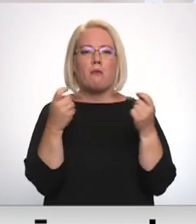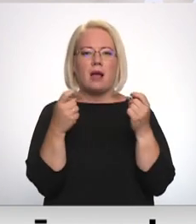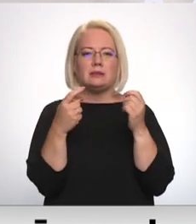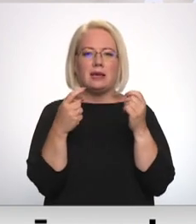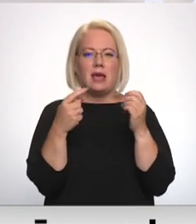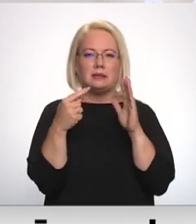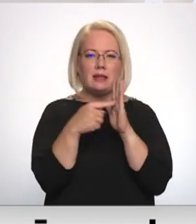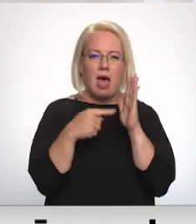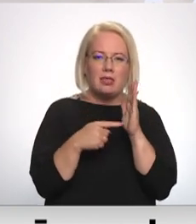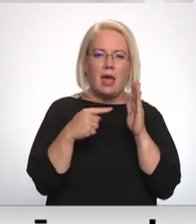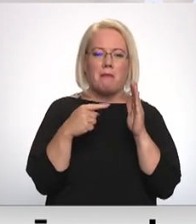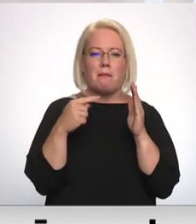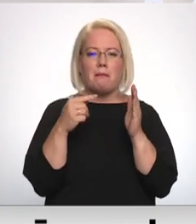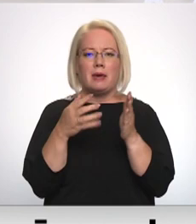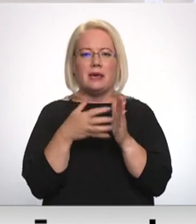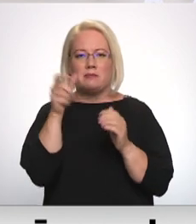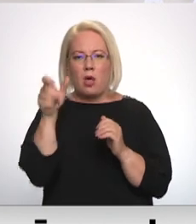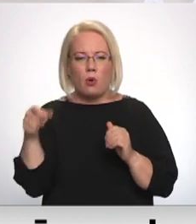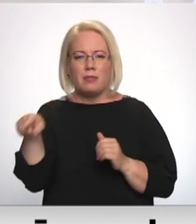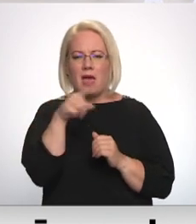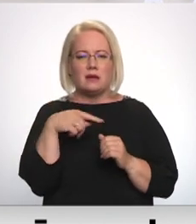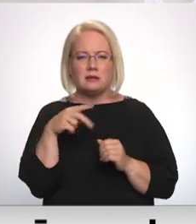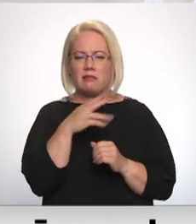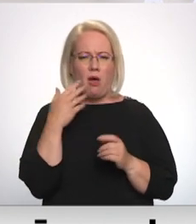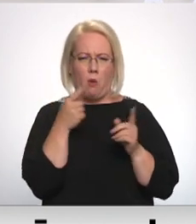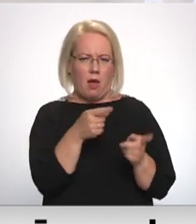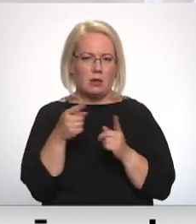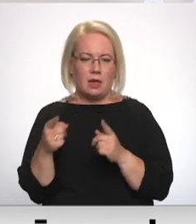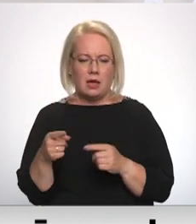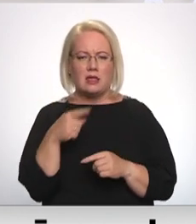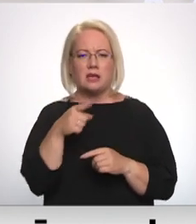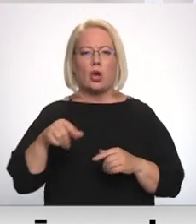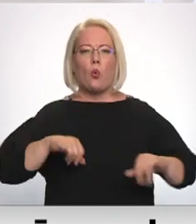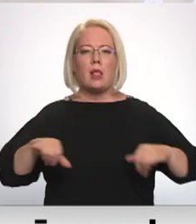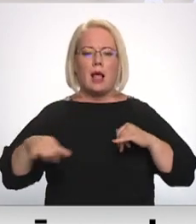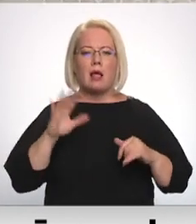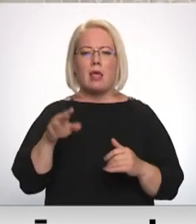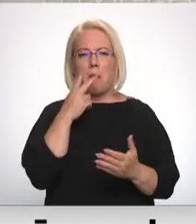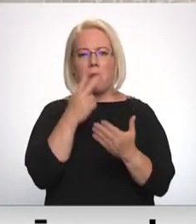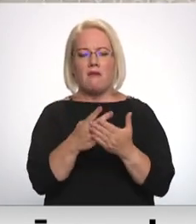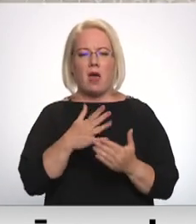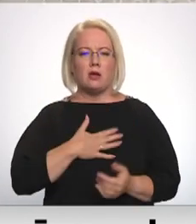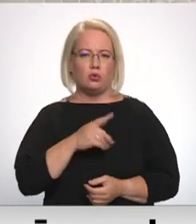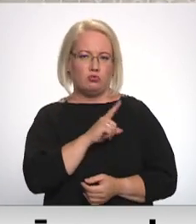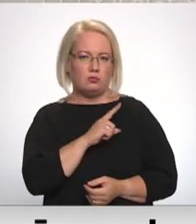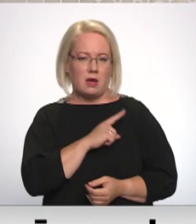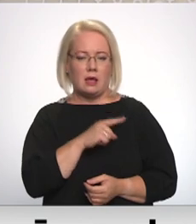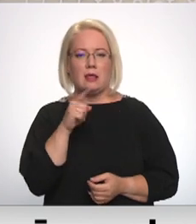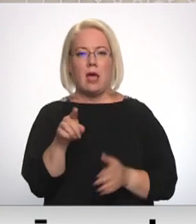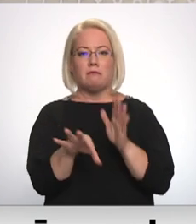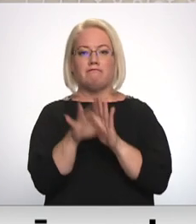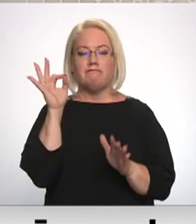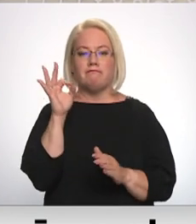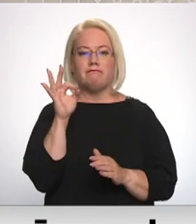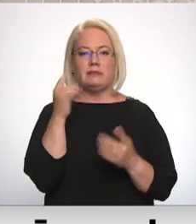vai lietotājiem nekādā veidā nekaitē. Tas ir, kā jau minēja, huligānismas, lai pievērtu uzmanību. Šajā gadījumā tika izvēlēts